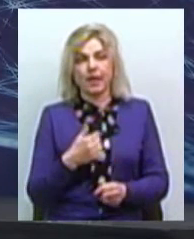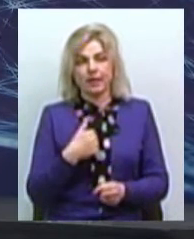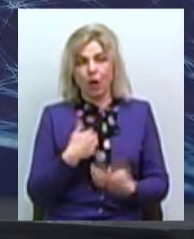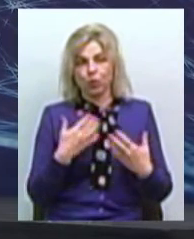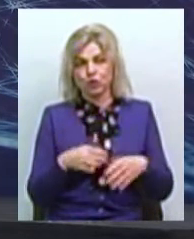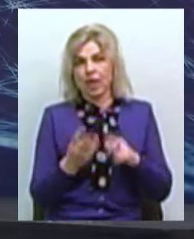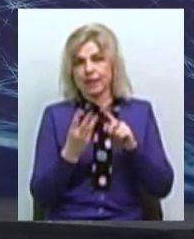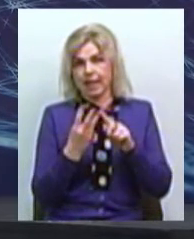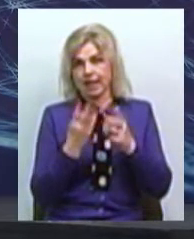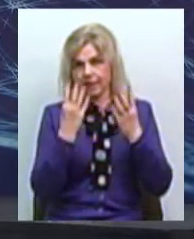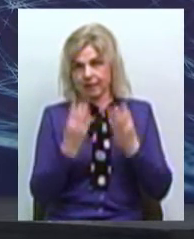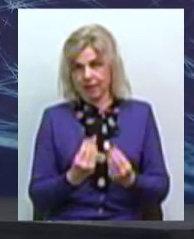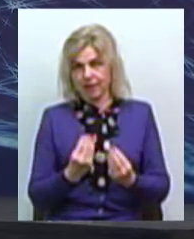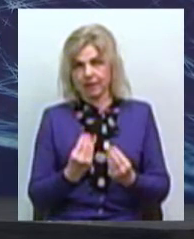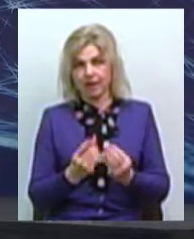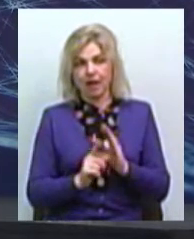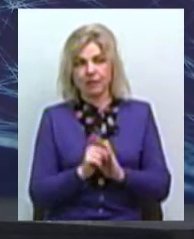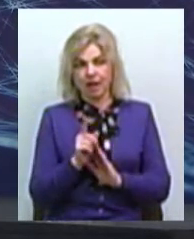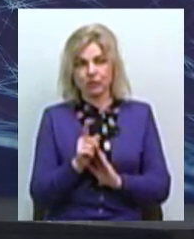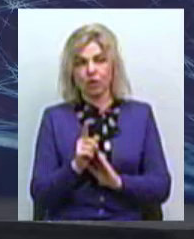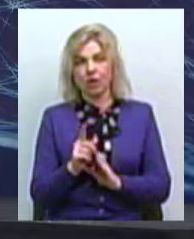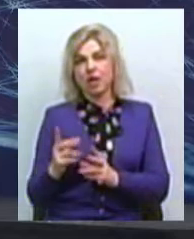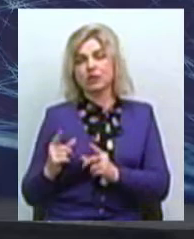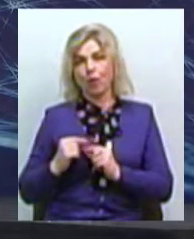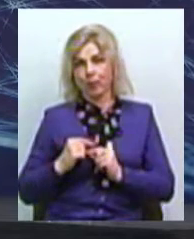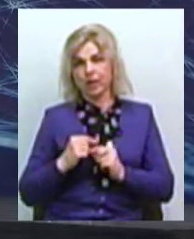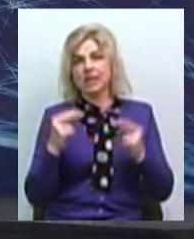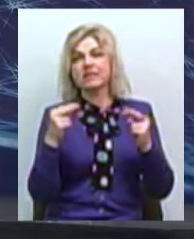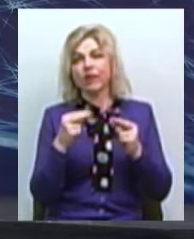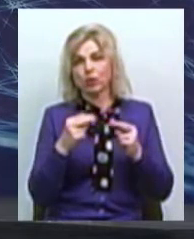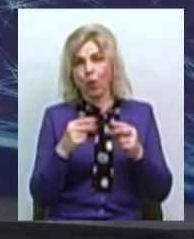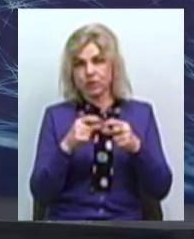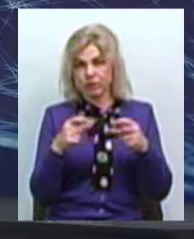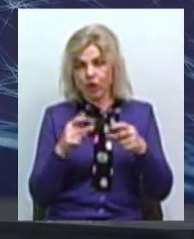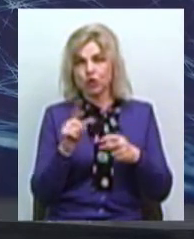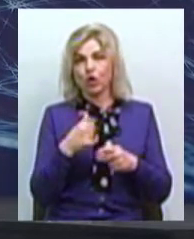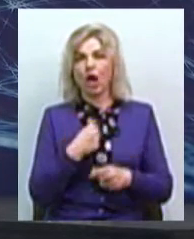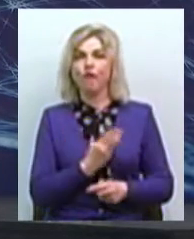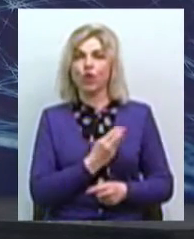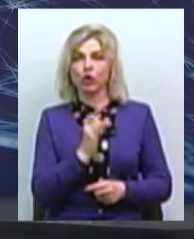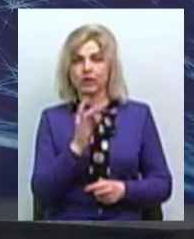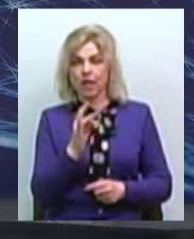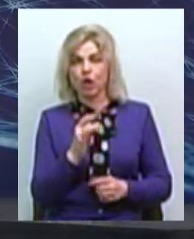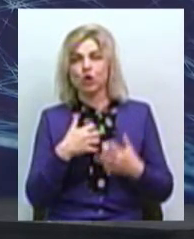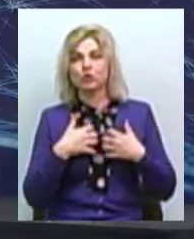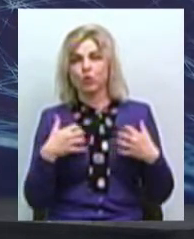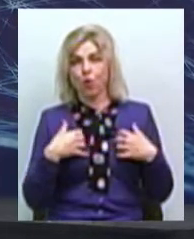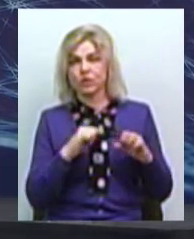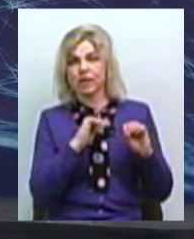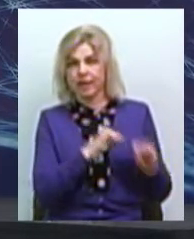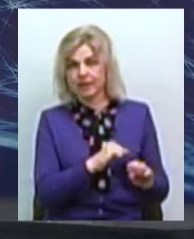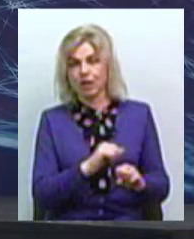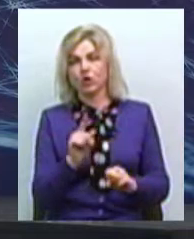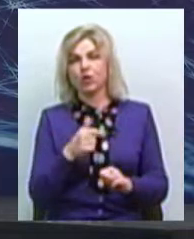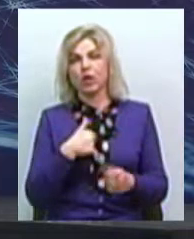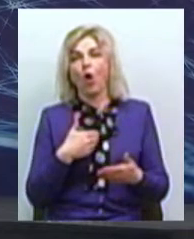третій день почала возити з собою постійно свідоцтво того, що я волонтер і зоозахисник, що я голова зоозахисної